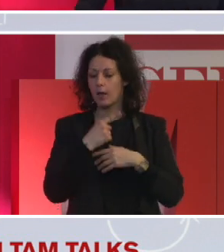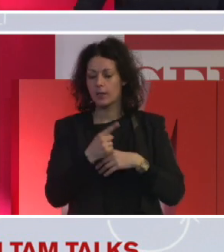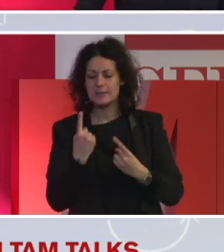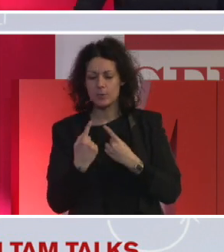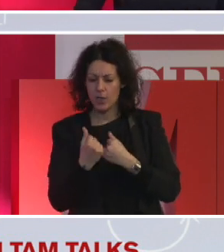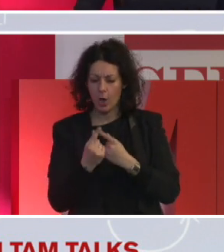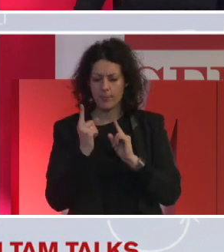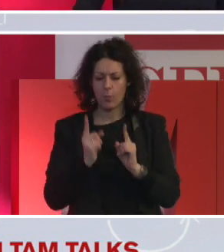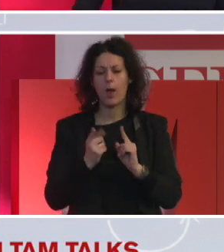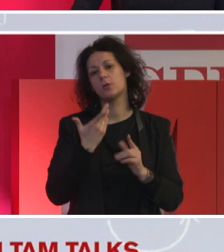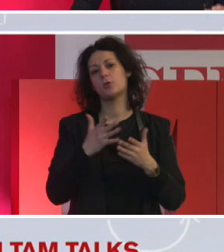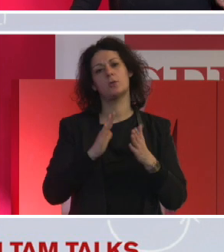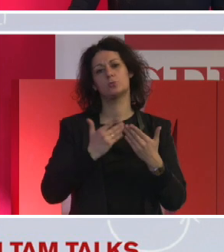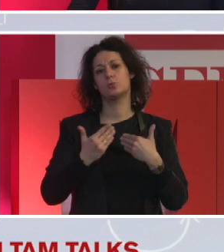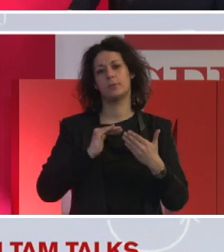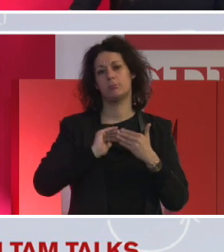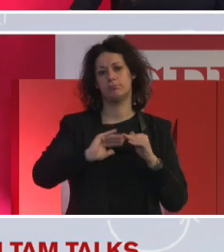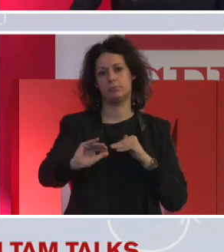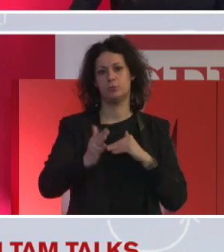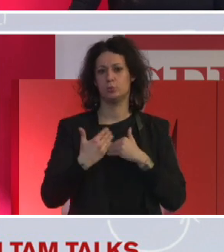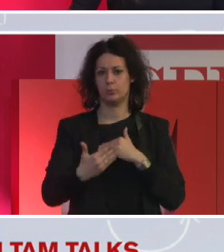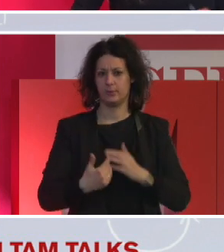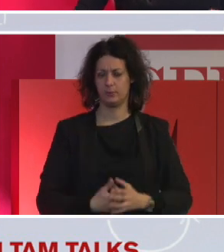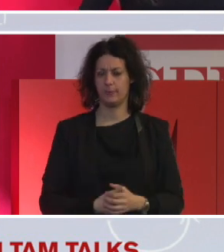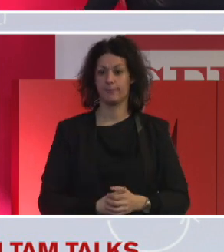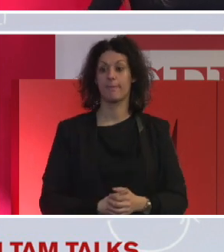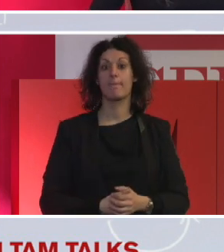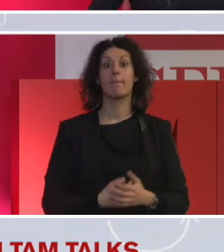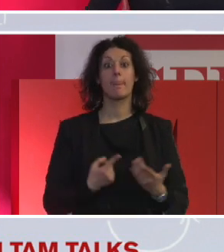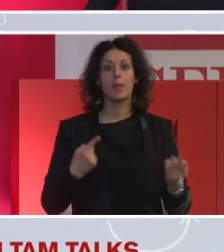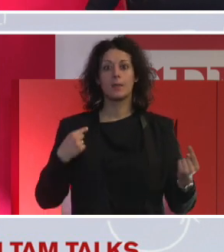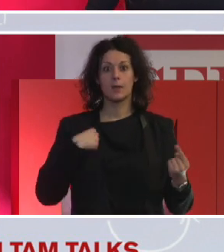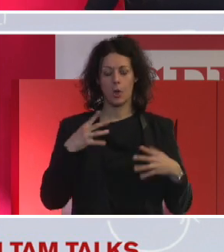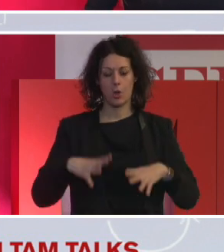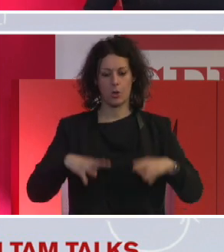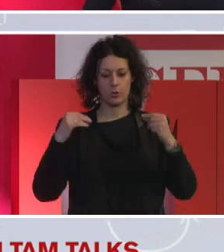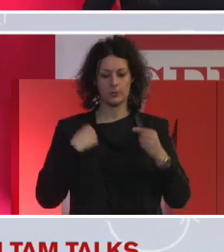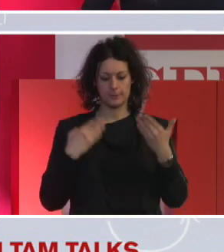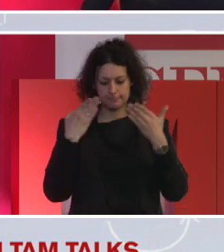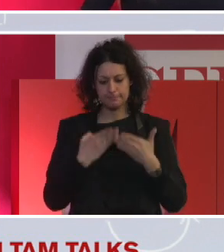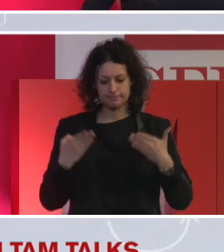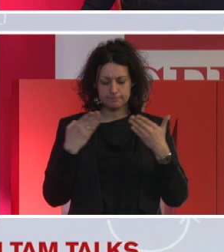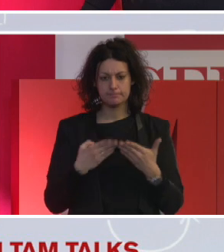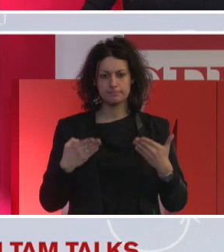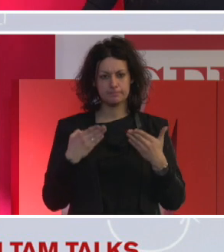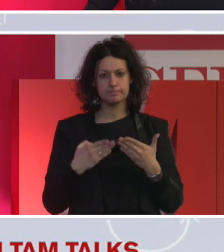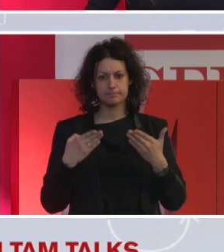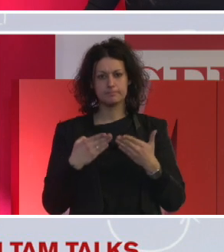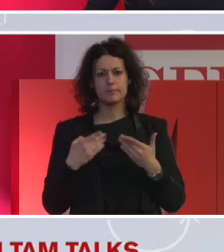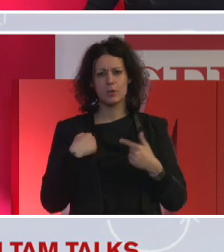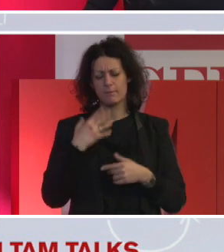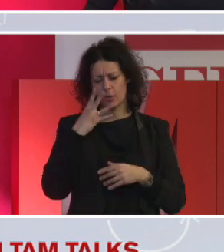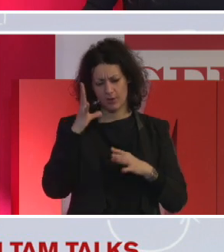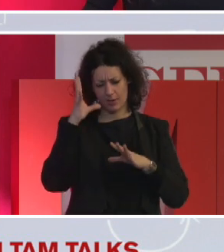ecco, è questa la parte che a me interessava. Comunque già da anni, per il mio vissuto di diversità, a me interessava